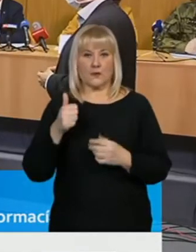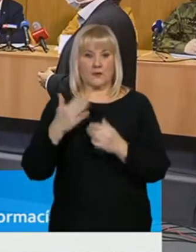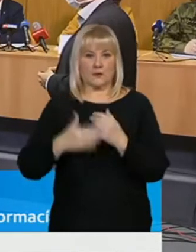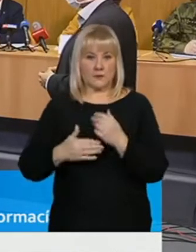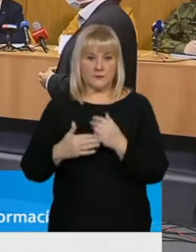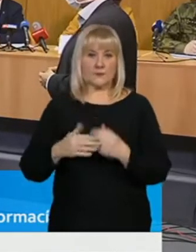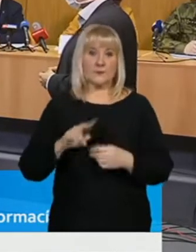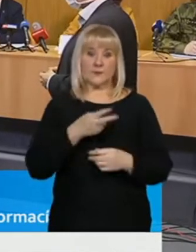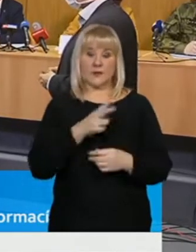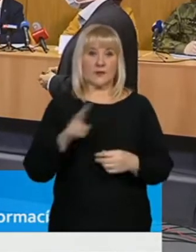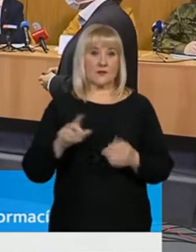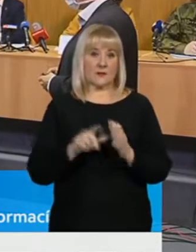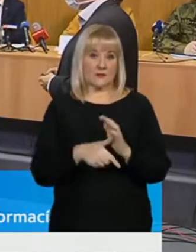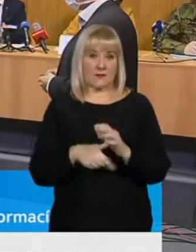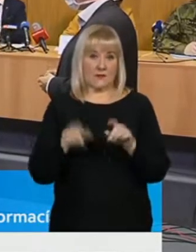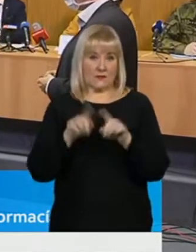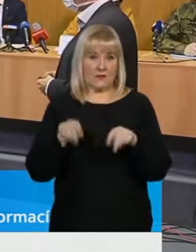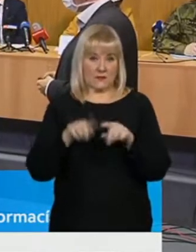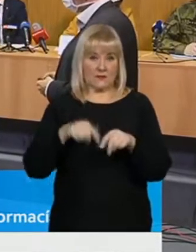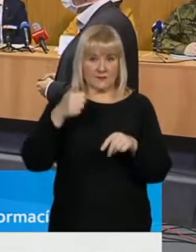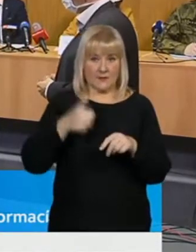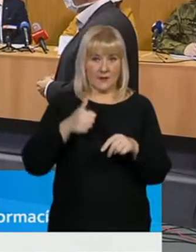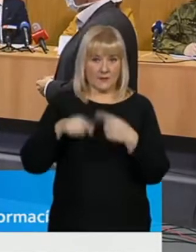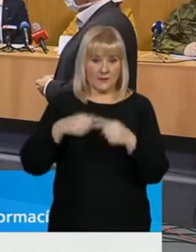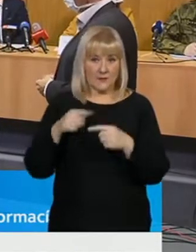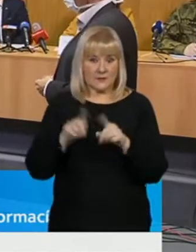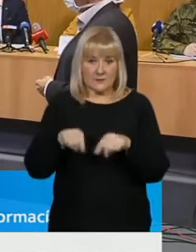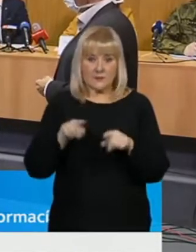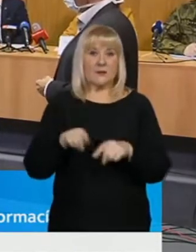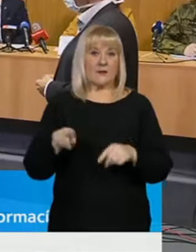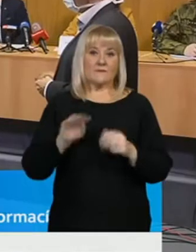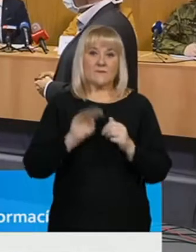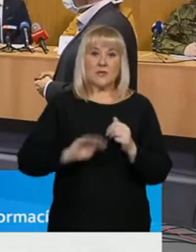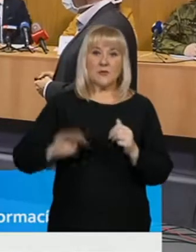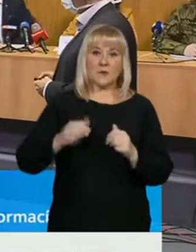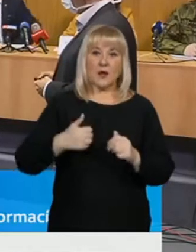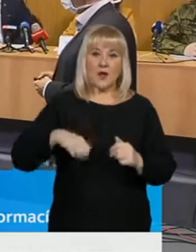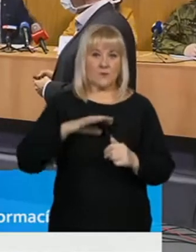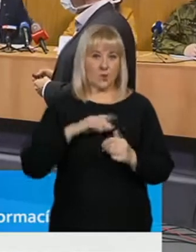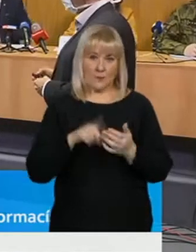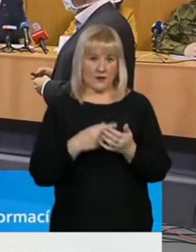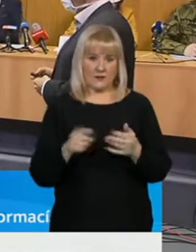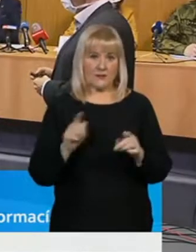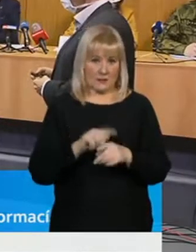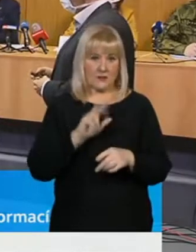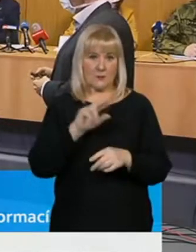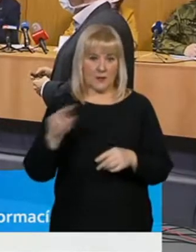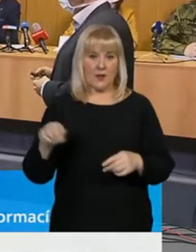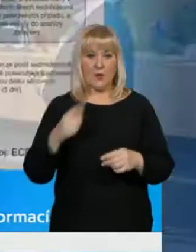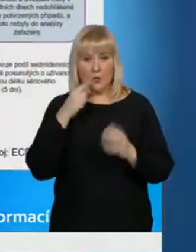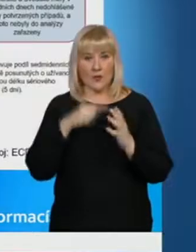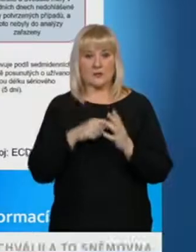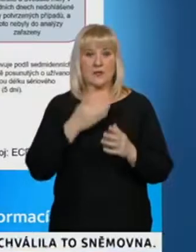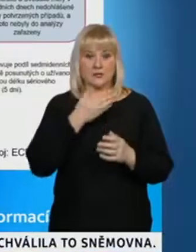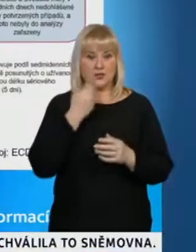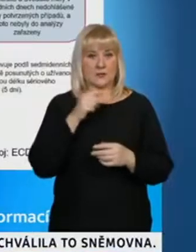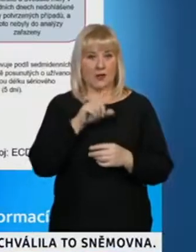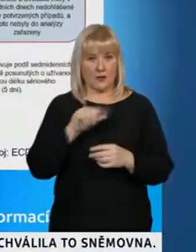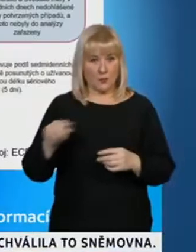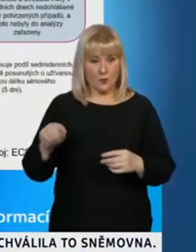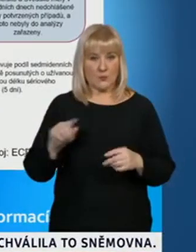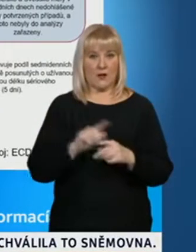kraji může ji oscilovat, není žádnou výjimkou ani v Evropě. Tady vidíte pozici České republiky. Zase srovnání z konce